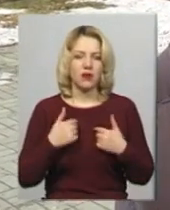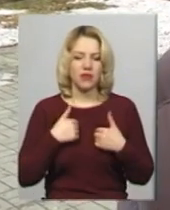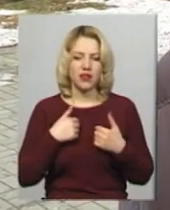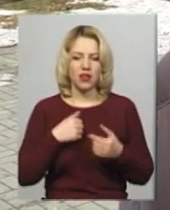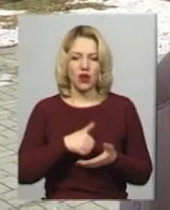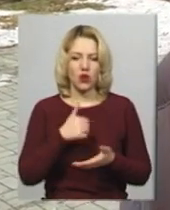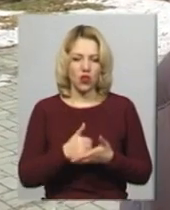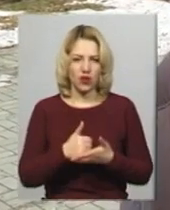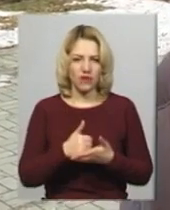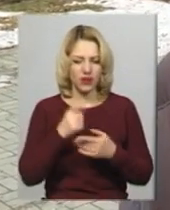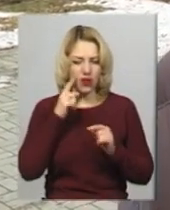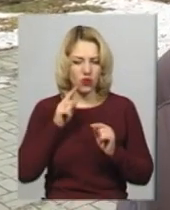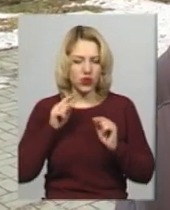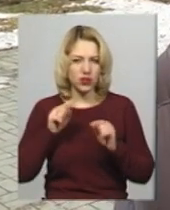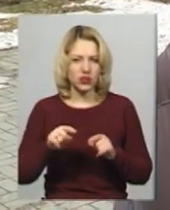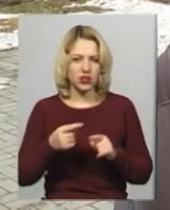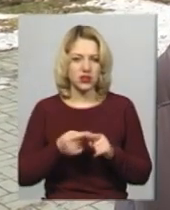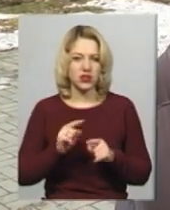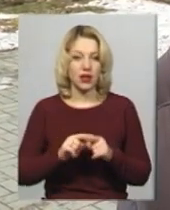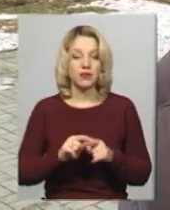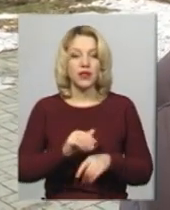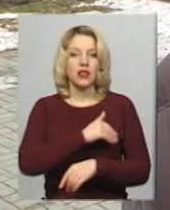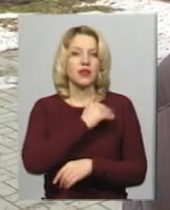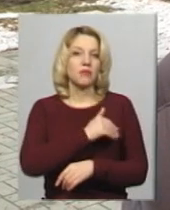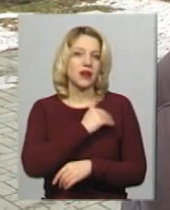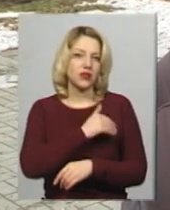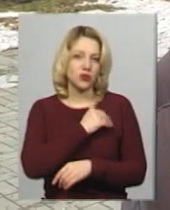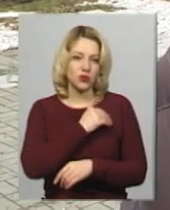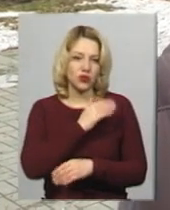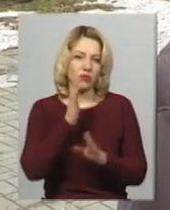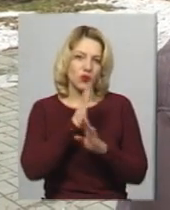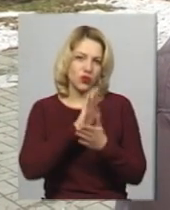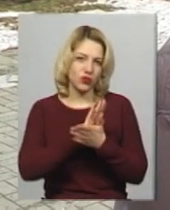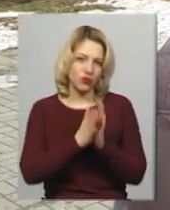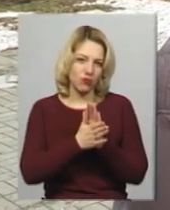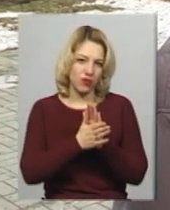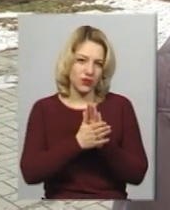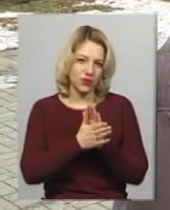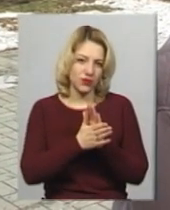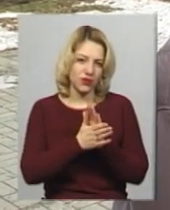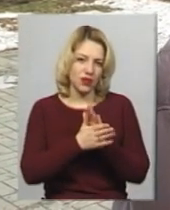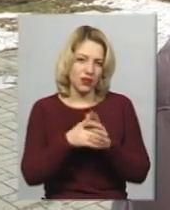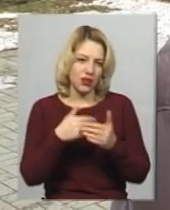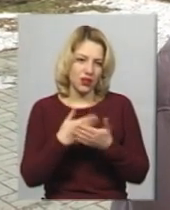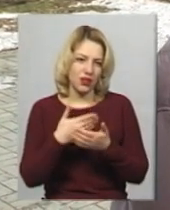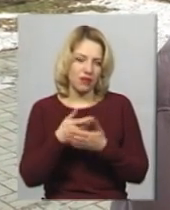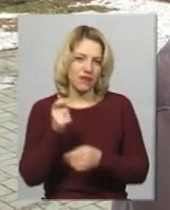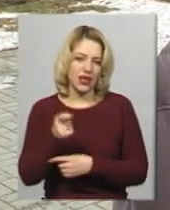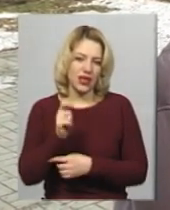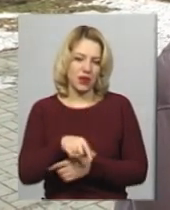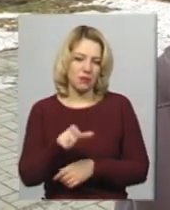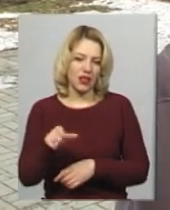орієнтир – це температура, погодні умови і, напевно, рибалки,